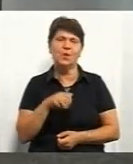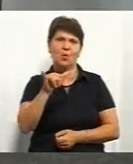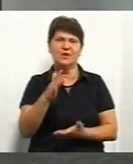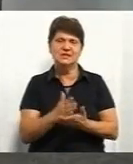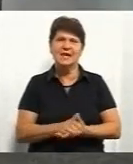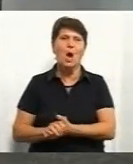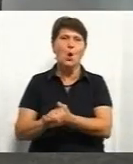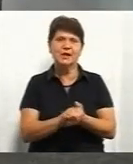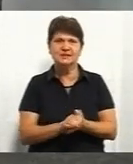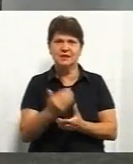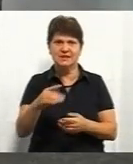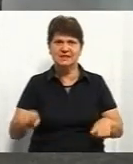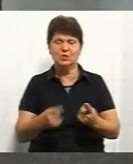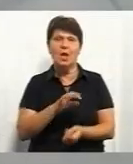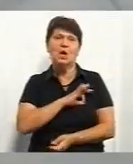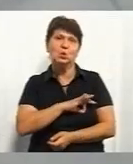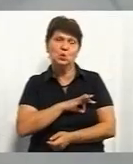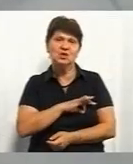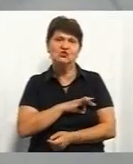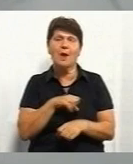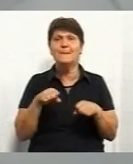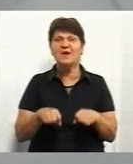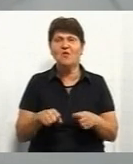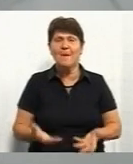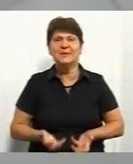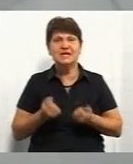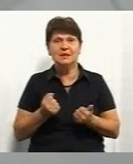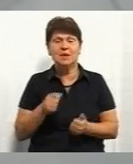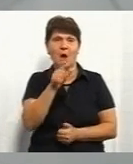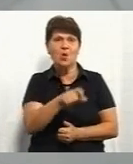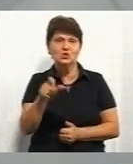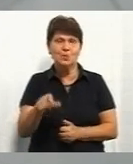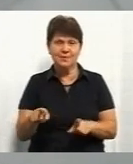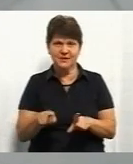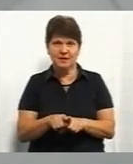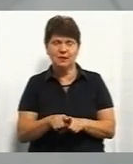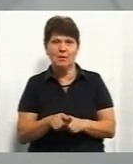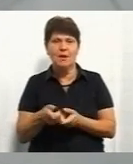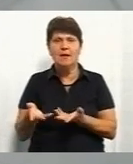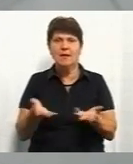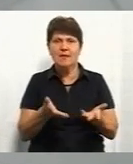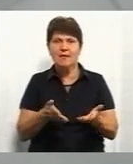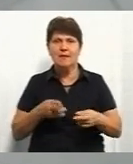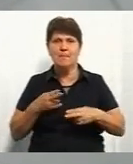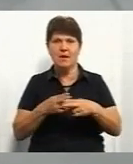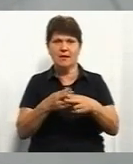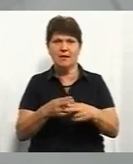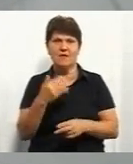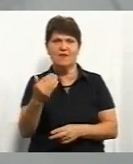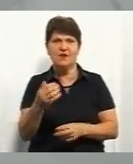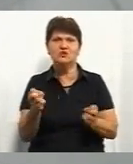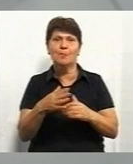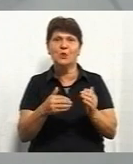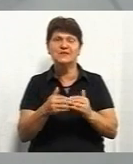яку ви створили, з юридичною і правовою, в тому числі, підтримки особам таким. От які бар'єри в вашій